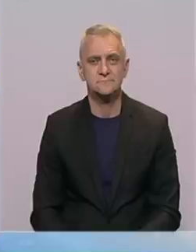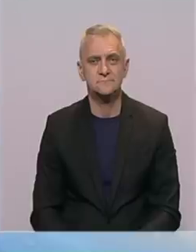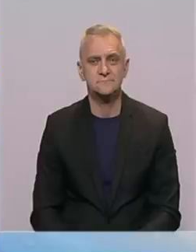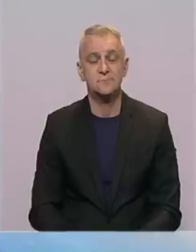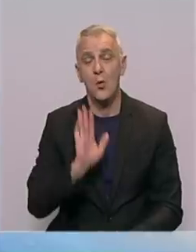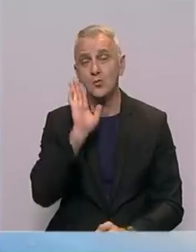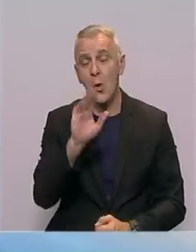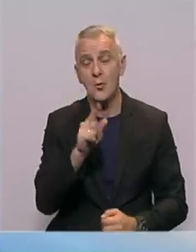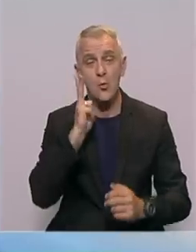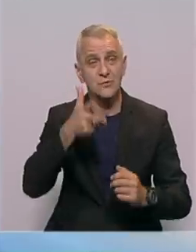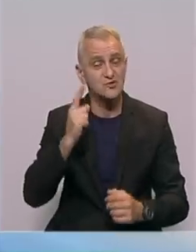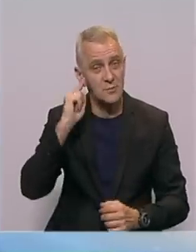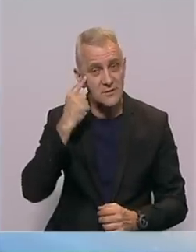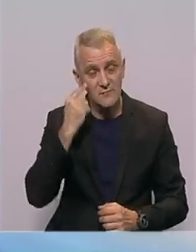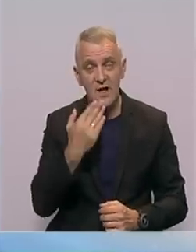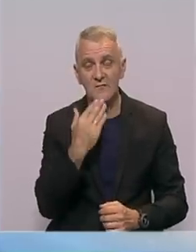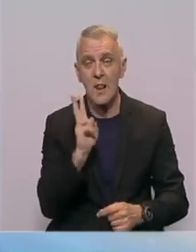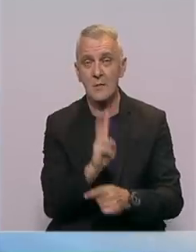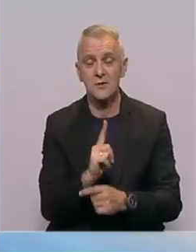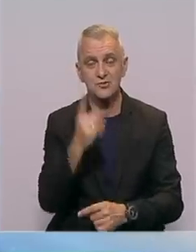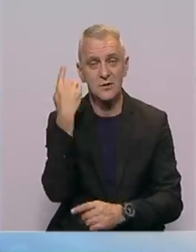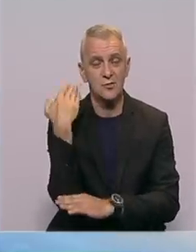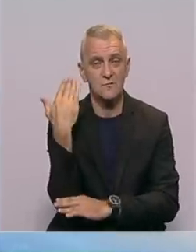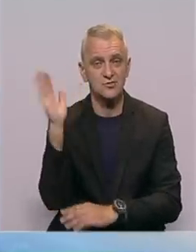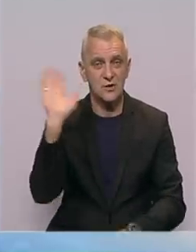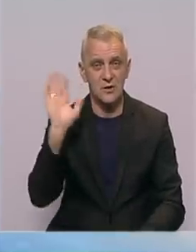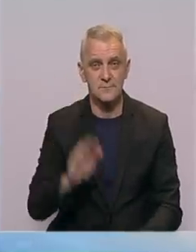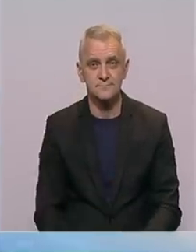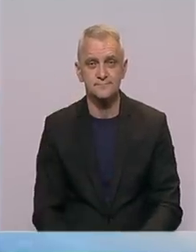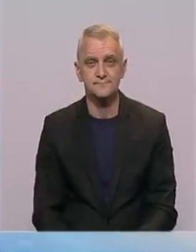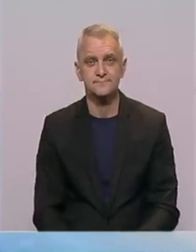I toliko u trećem dnevniku. Hvala na pozornosti i laku noć.